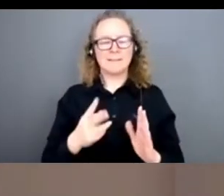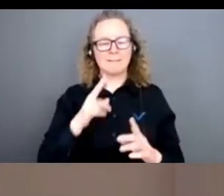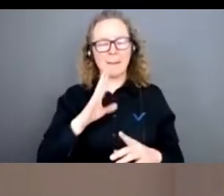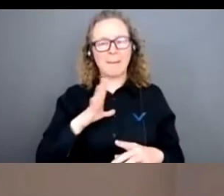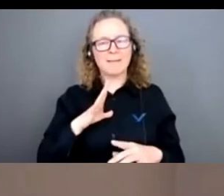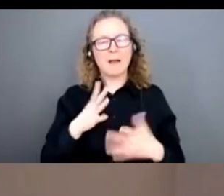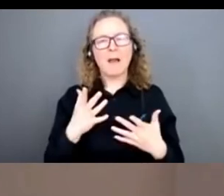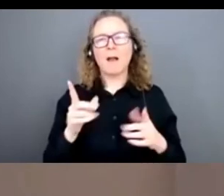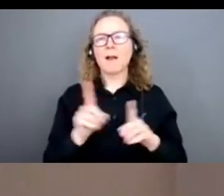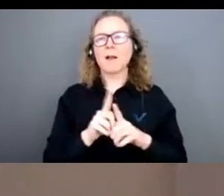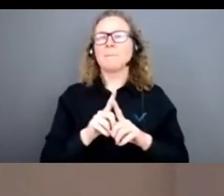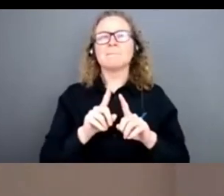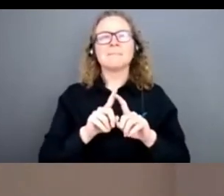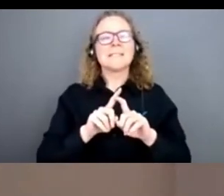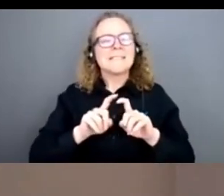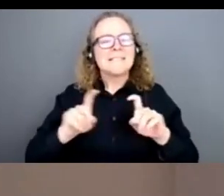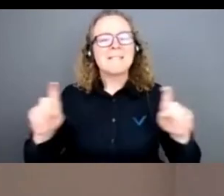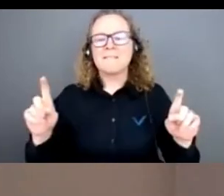lieux d'origine.